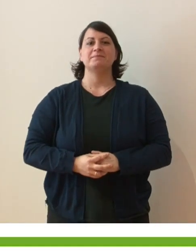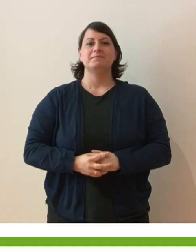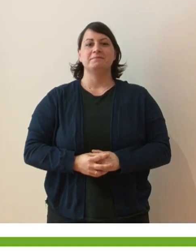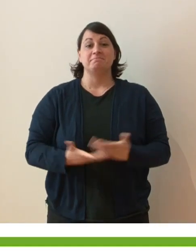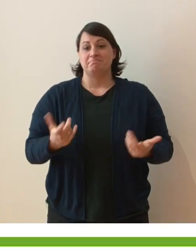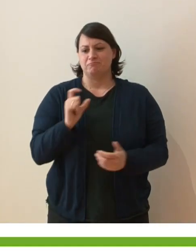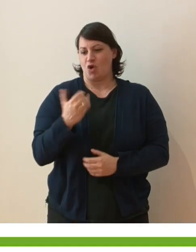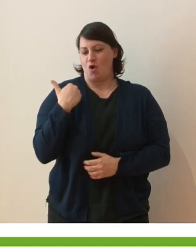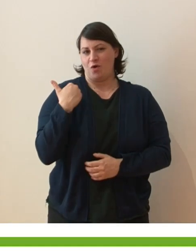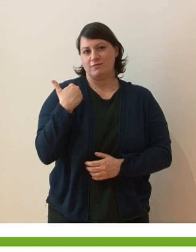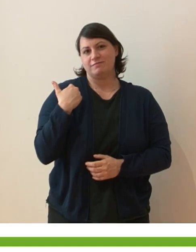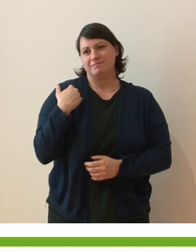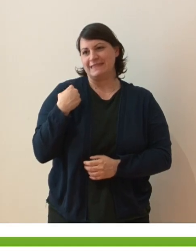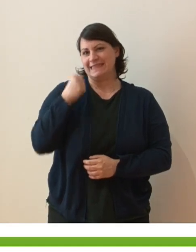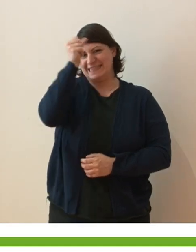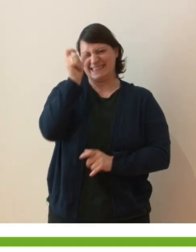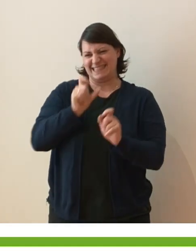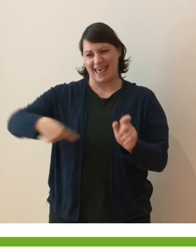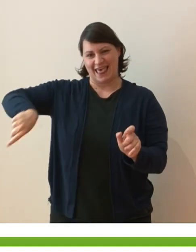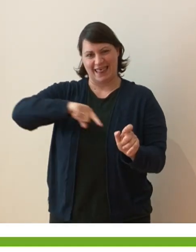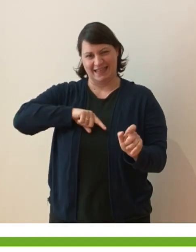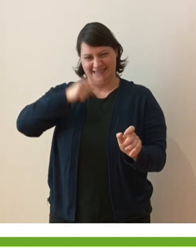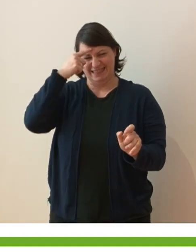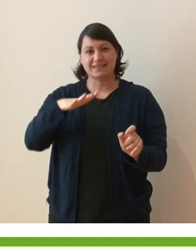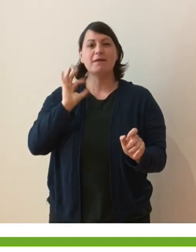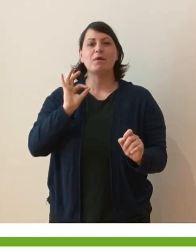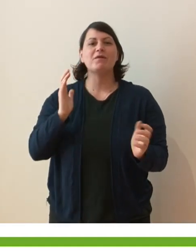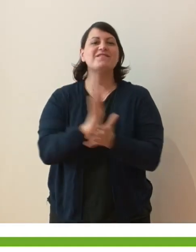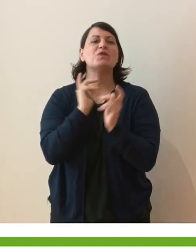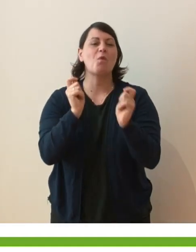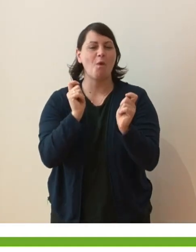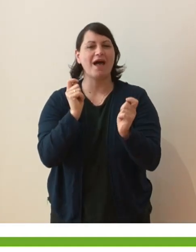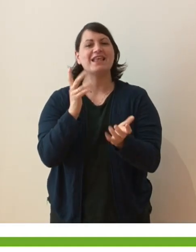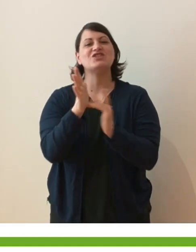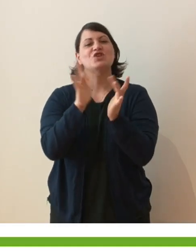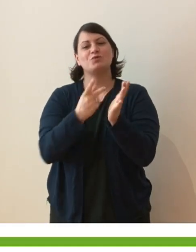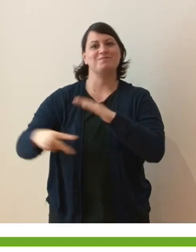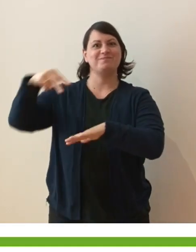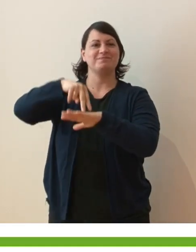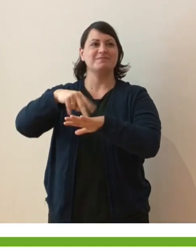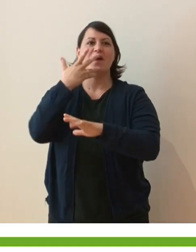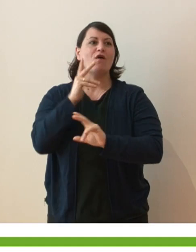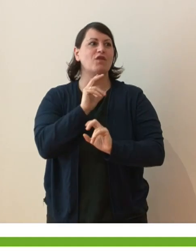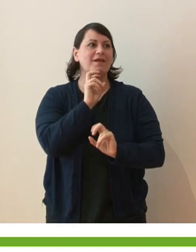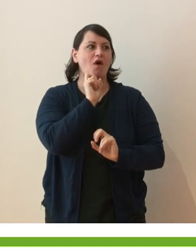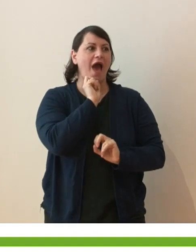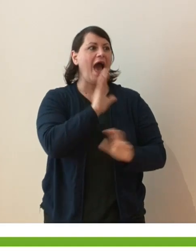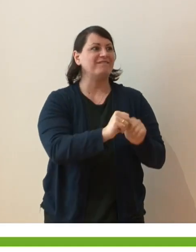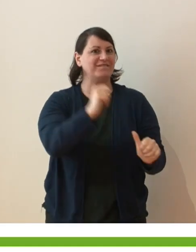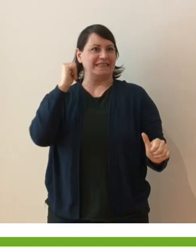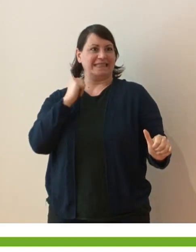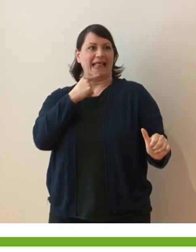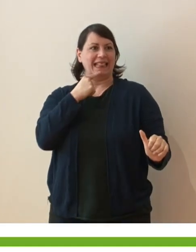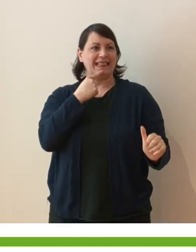Pochi giorni fa, come cristiani, abbiamo celebrato il fatto che Gesù è risorto. Non volevo fare spoiler per chi avesse saltato la messa di